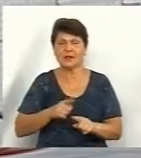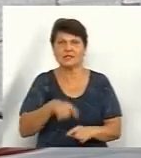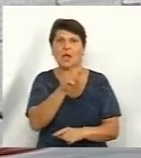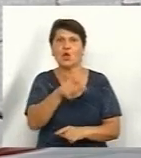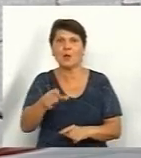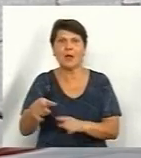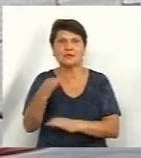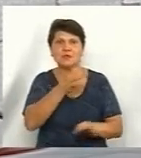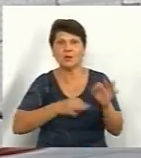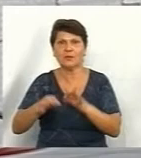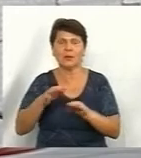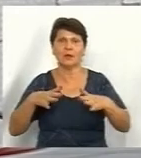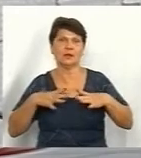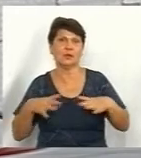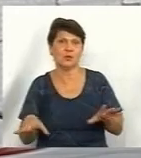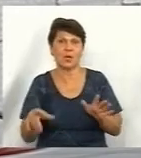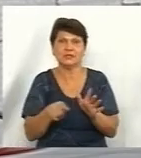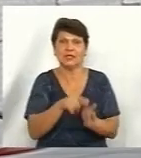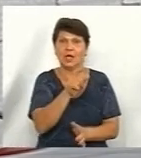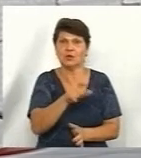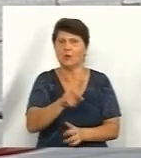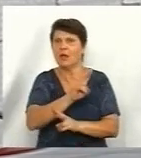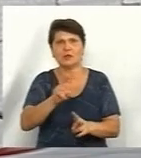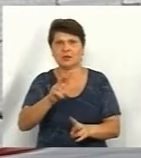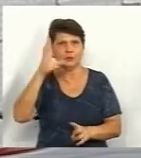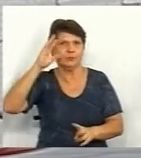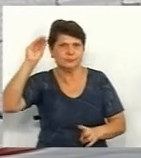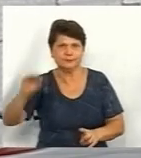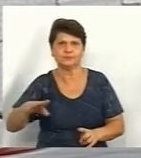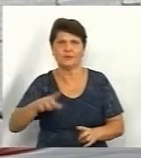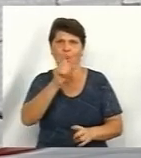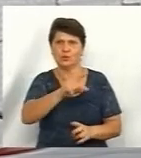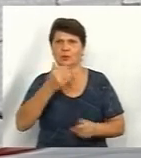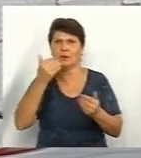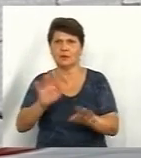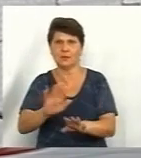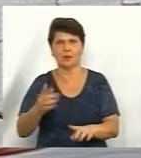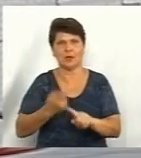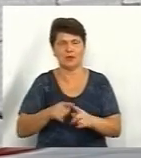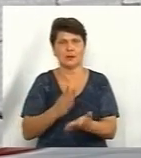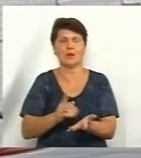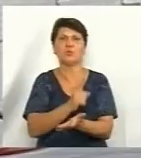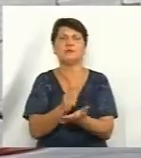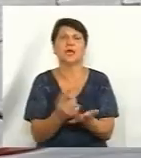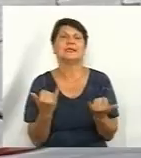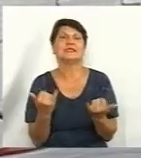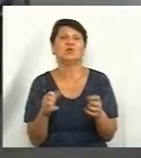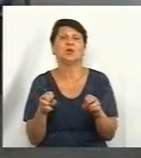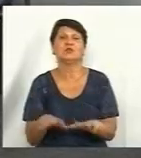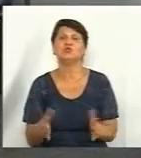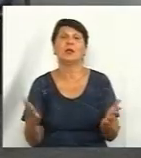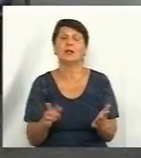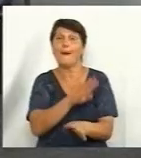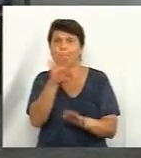слухання не проходили. людьми ніхто не рахується, людей не питає, тому це є обов'язково. Які рішення сьогодні були під час